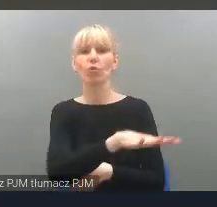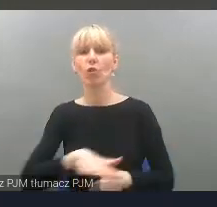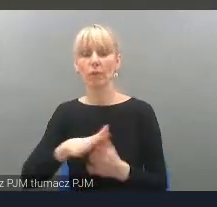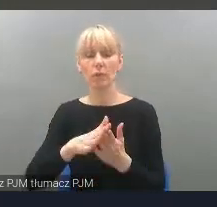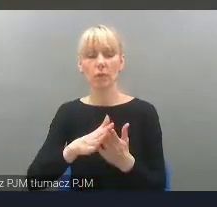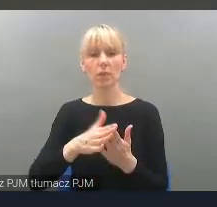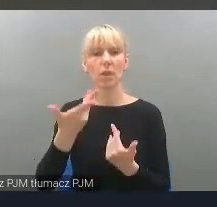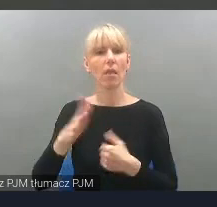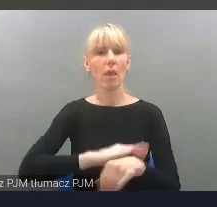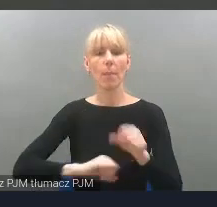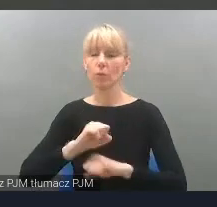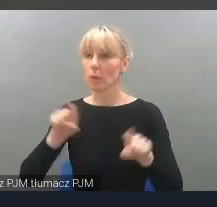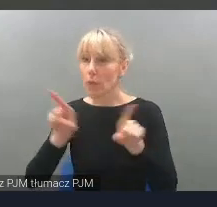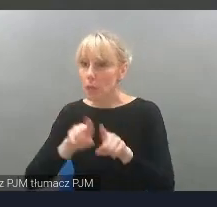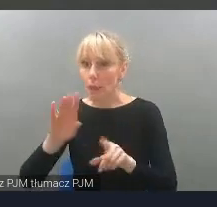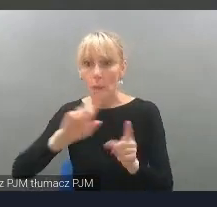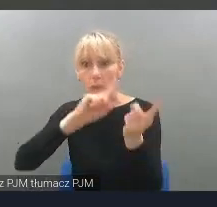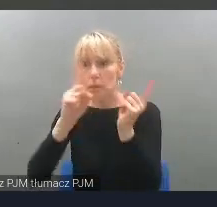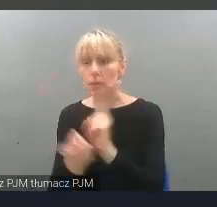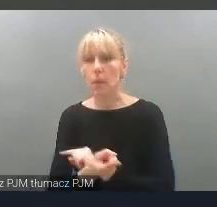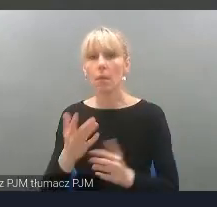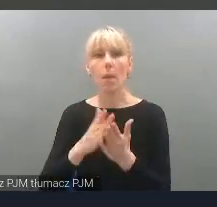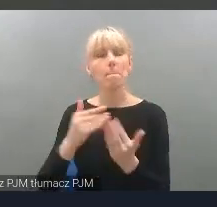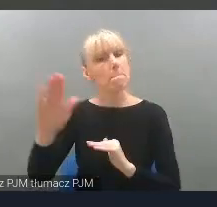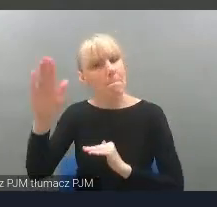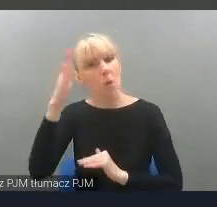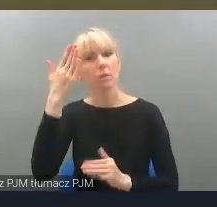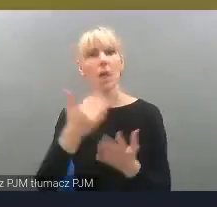poznając mechanizmy działania instytucji publicznych.